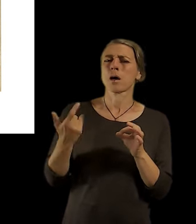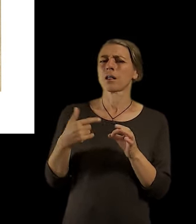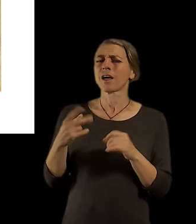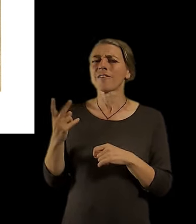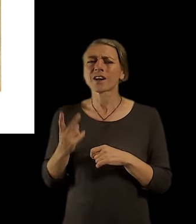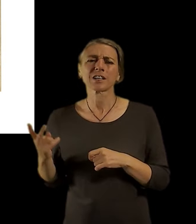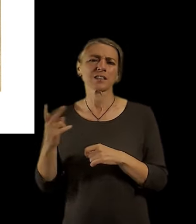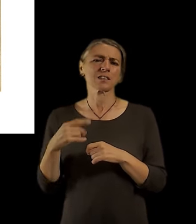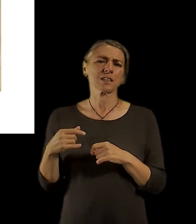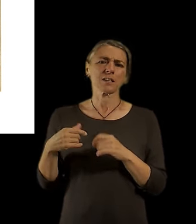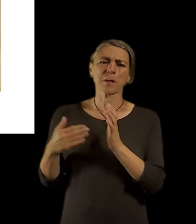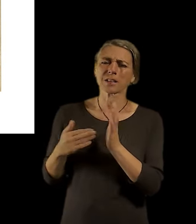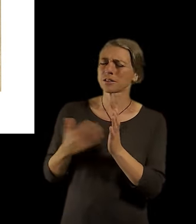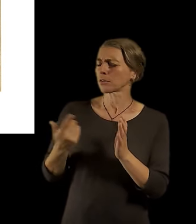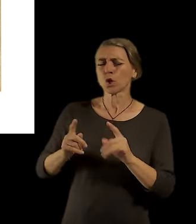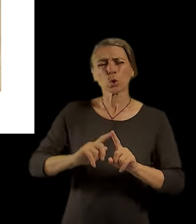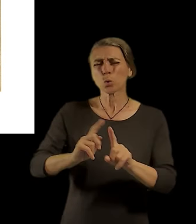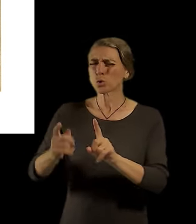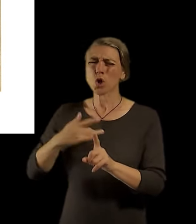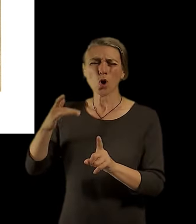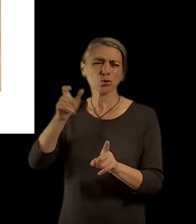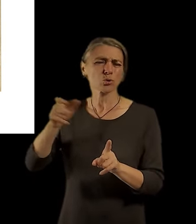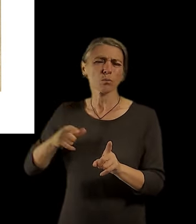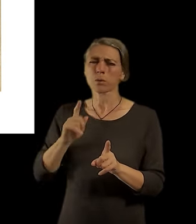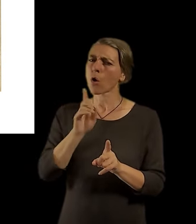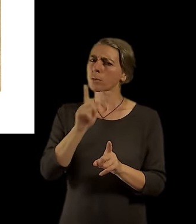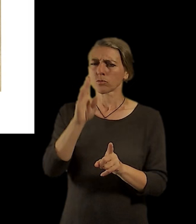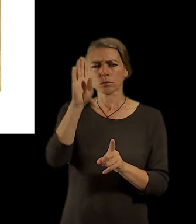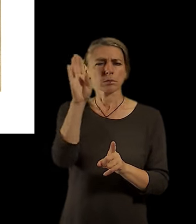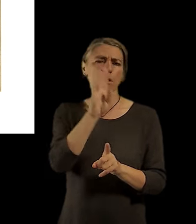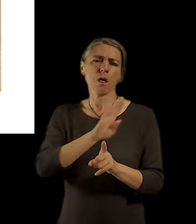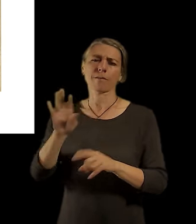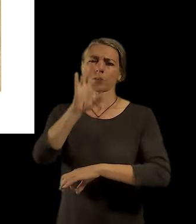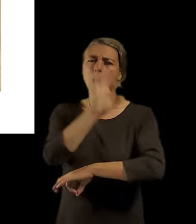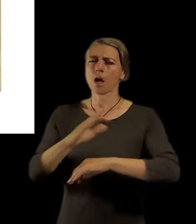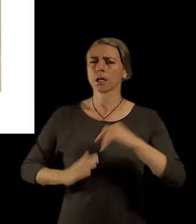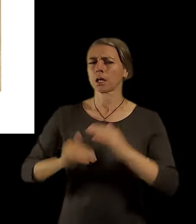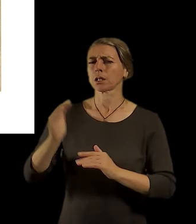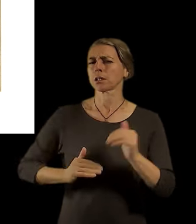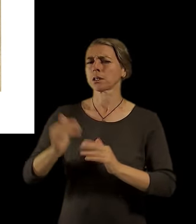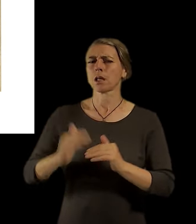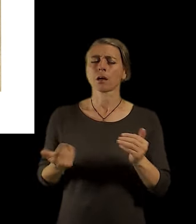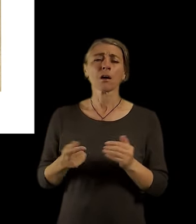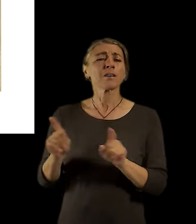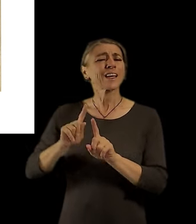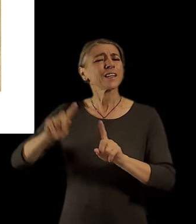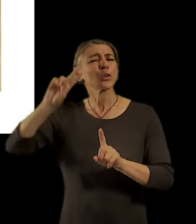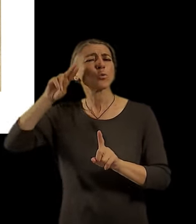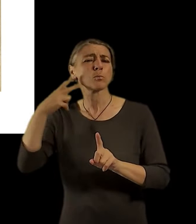mluvit ještě deset minut, skutečně velikáni architektury, poezie, malířství